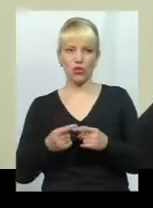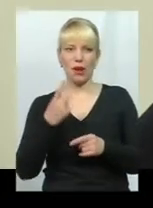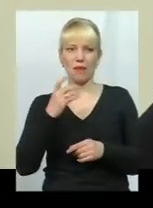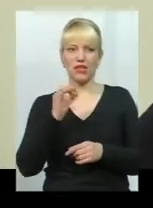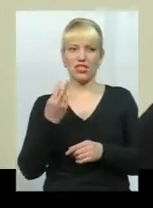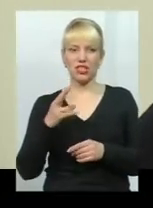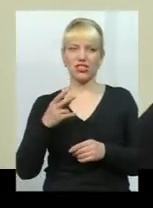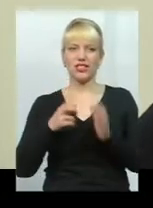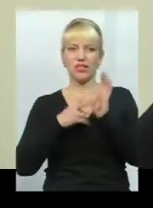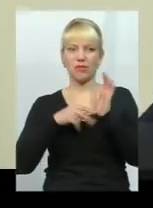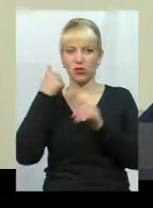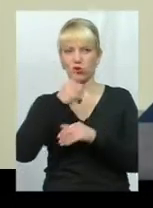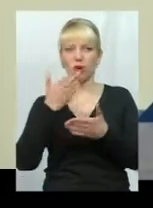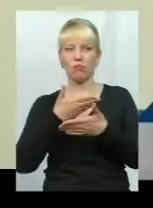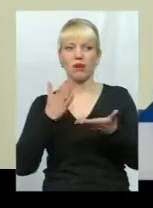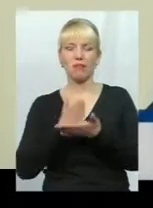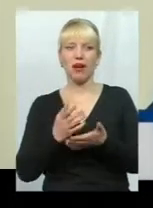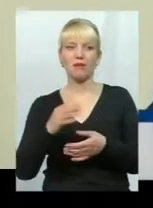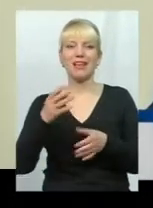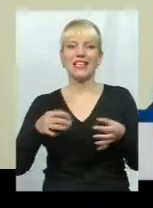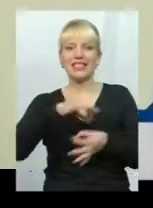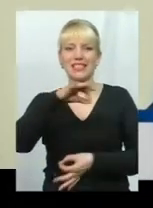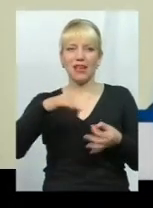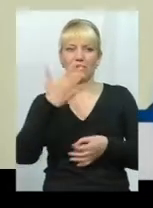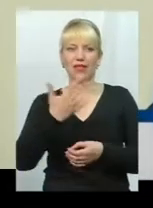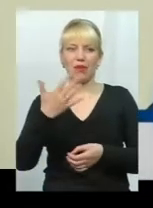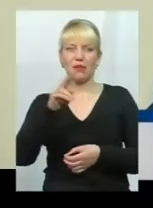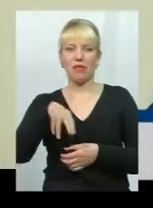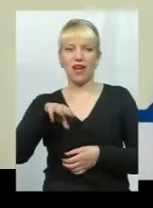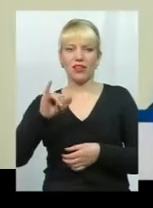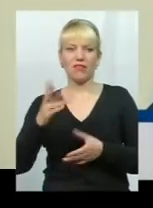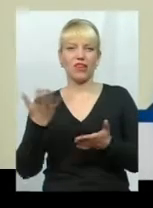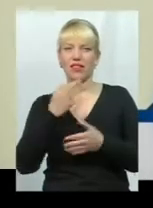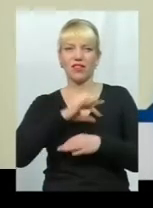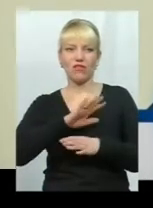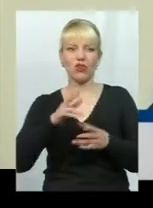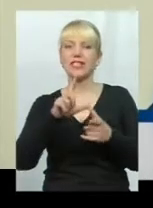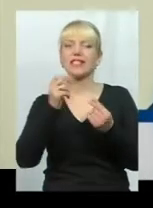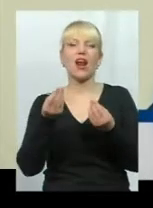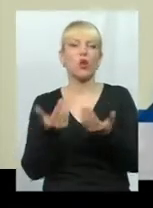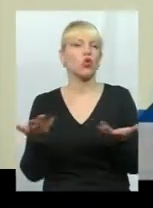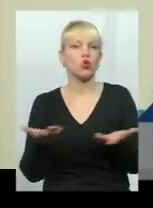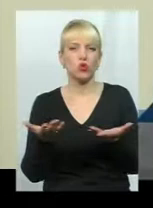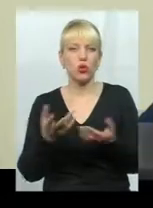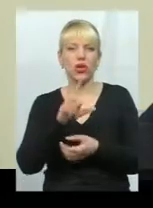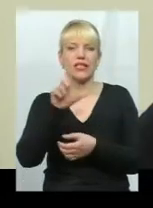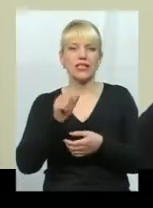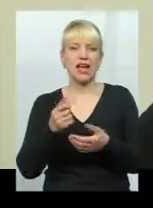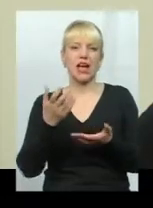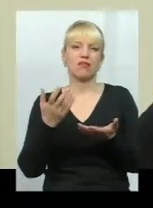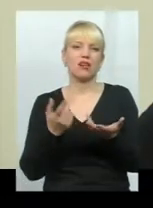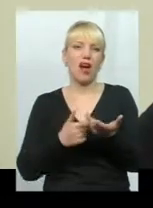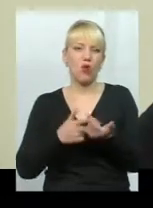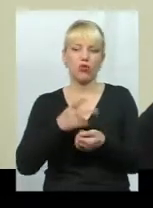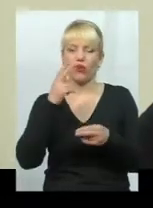січня 2017 року ми маємо залишки 55 мільярдів коштів, які невикористані. З рахунок чого? З рахунок відсутності